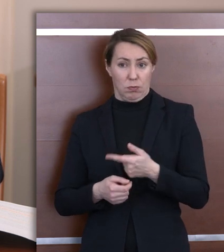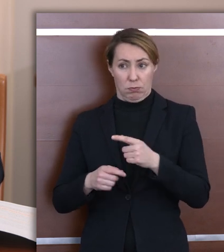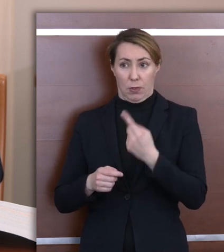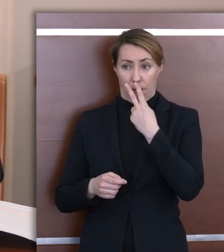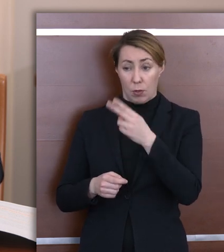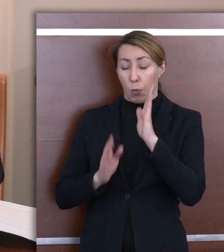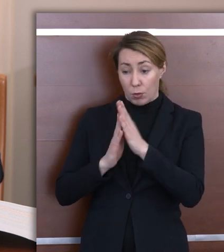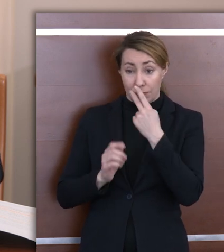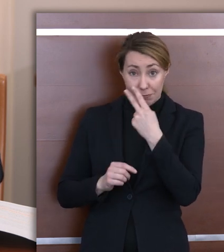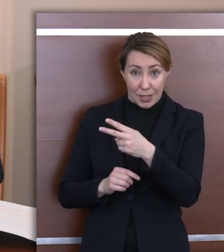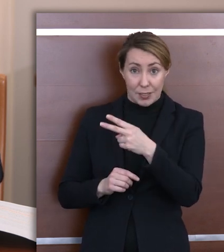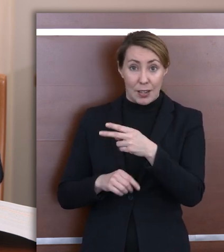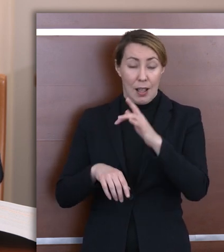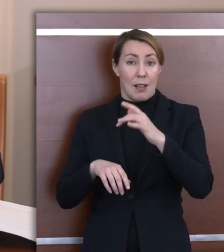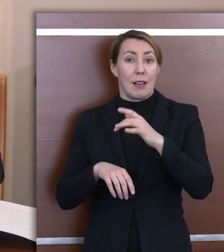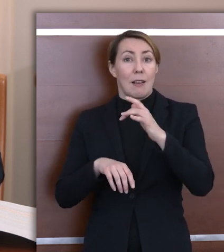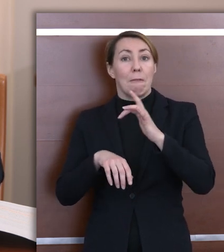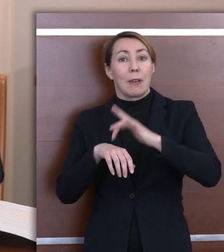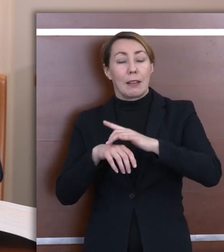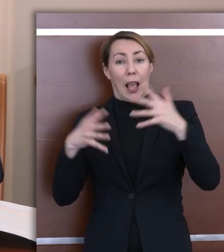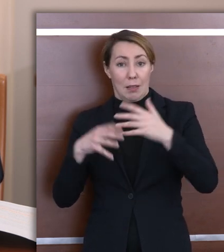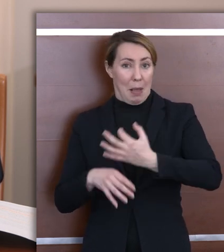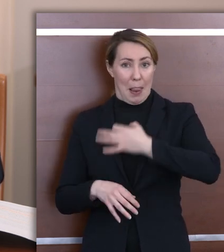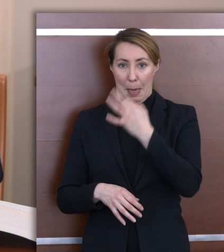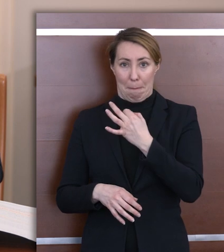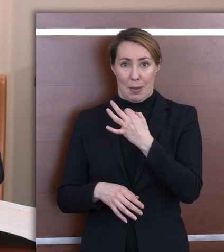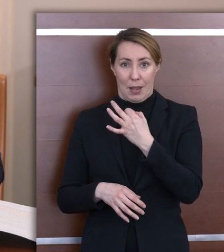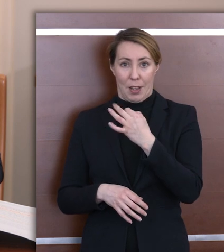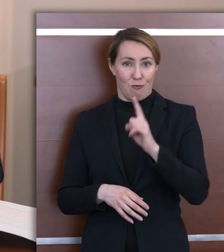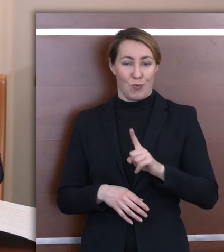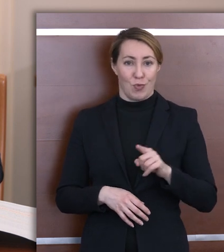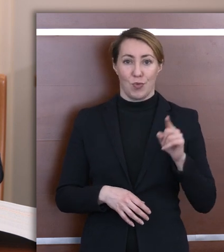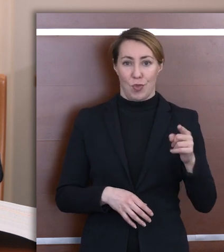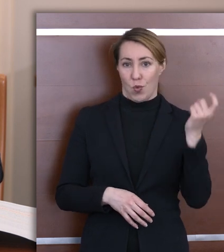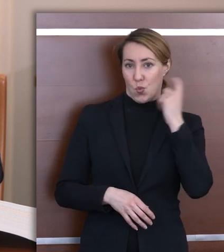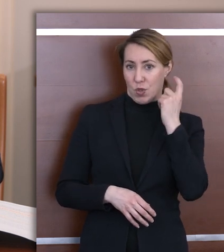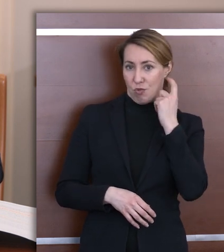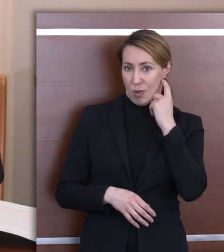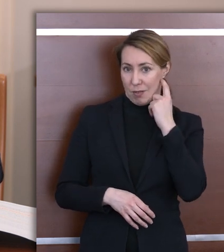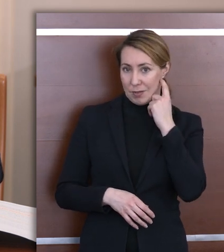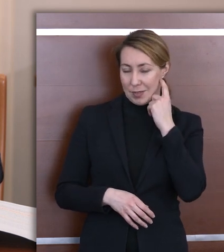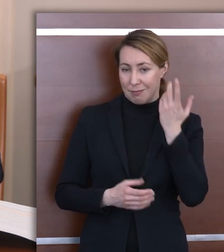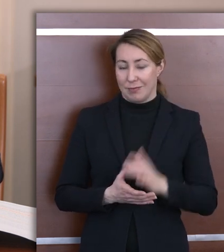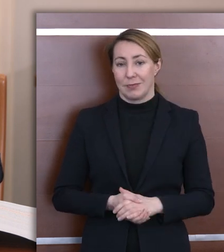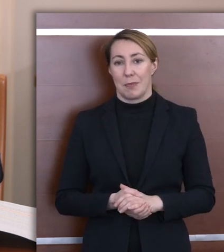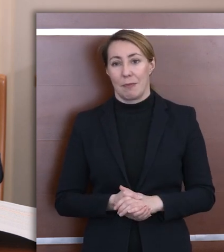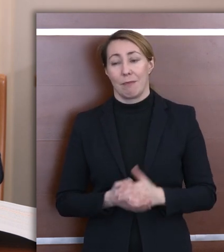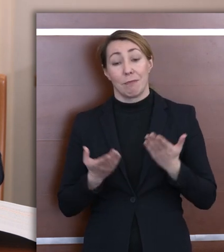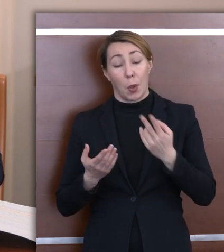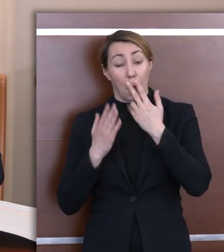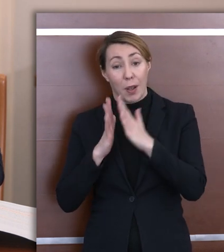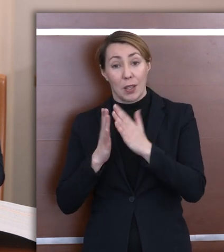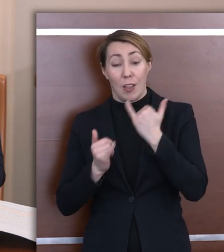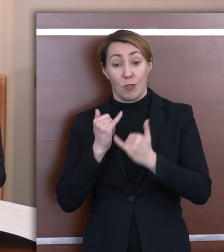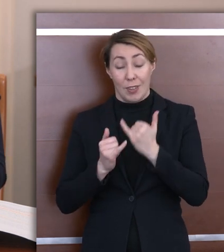uwagę, te egzaminy zdawali lepiej niż słyszący rówieśnicy. Także to dowód na to,